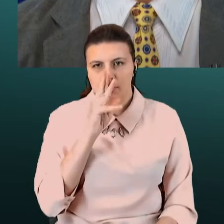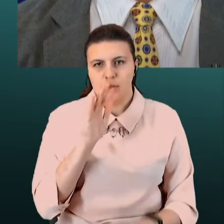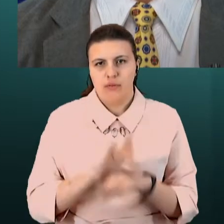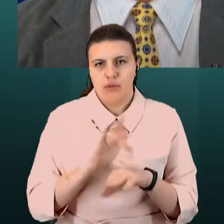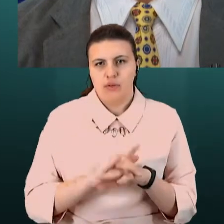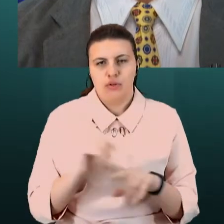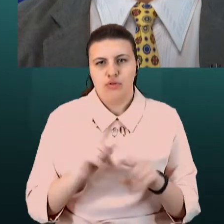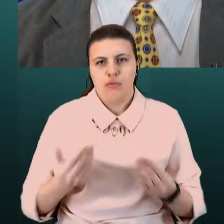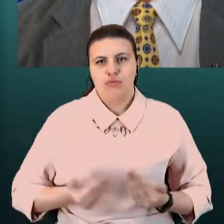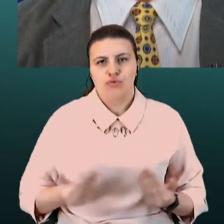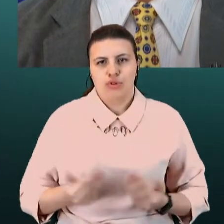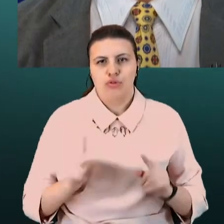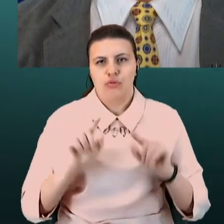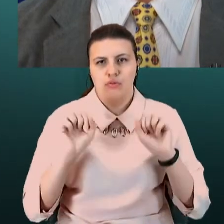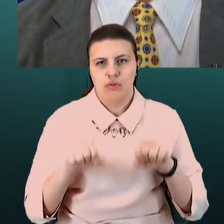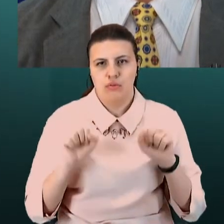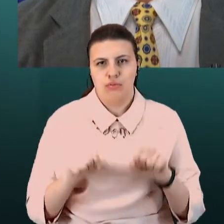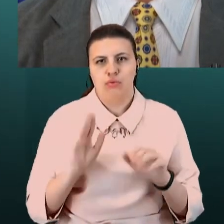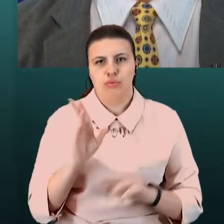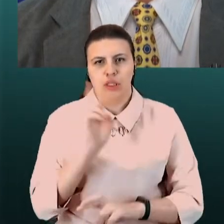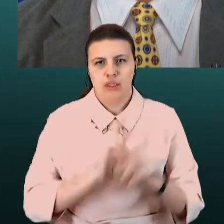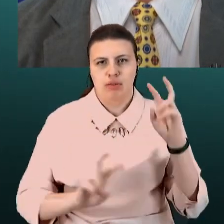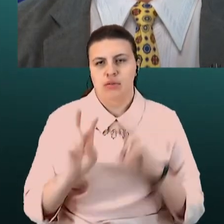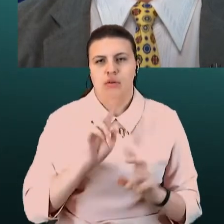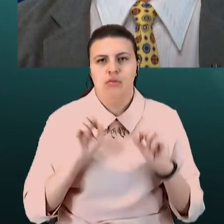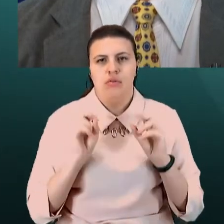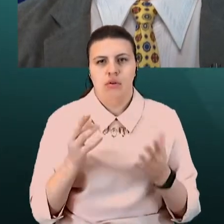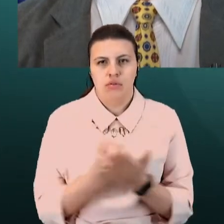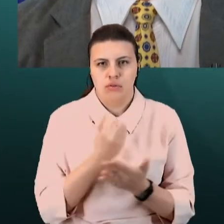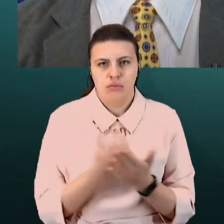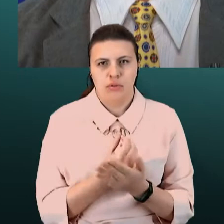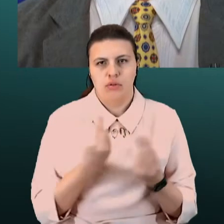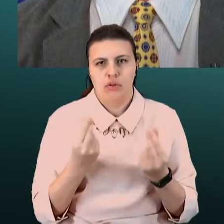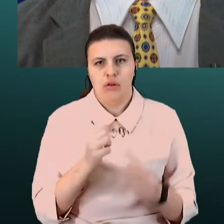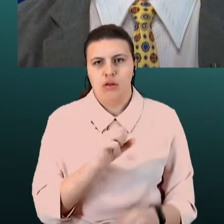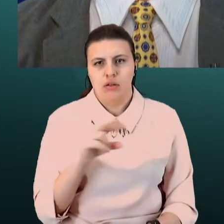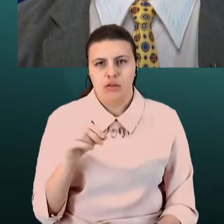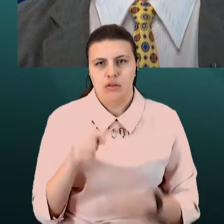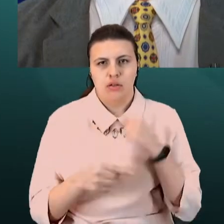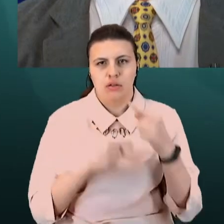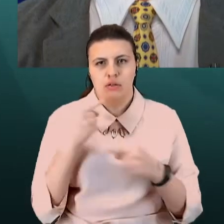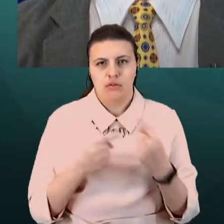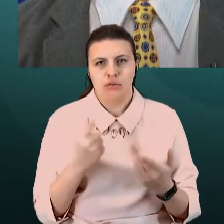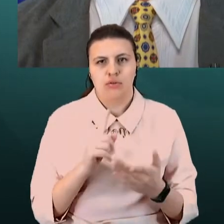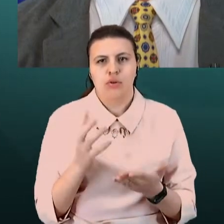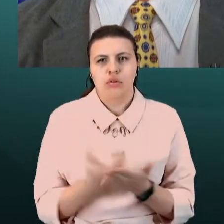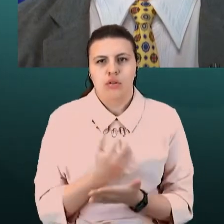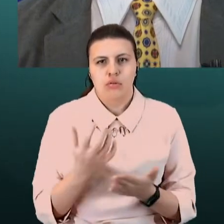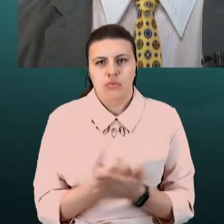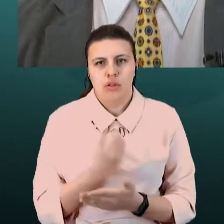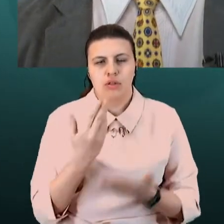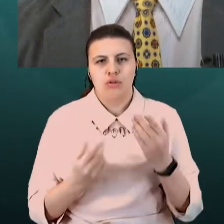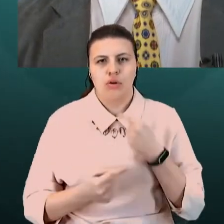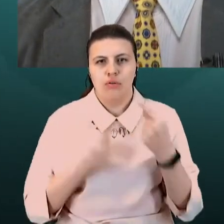буде відшуковувати, яким чином заробляти гроші, але я наголошую, що це заробляти. І якщо говорити про